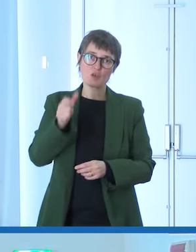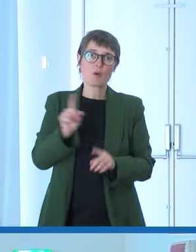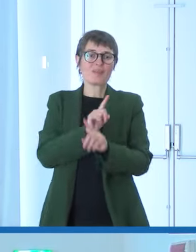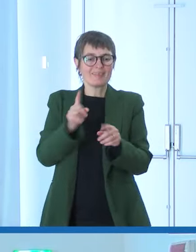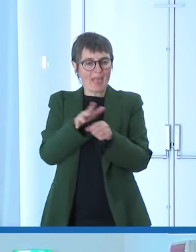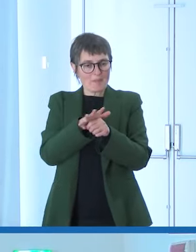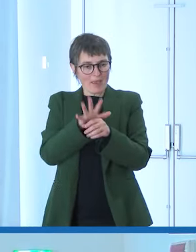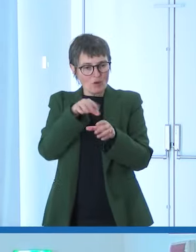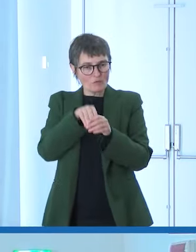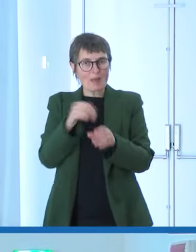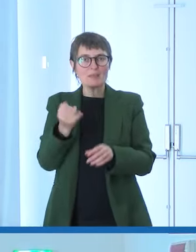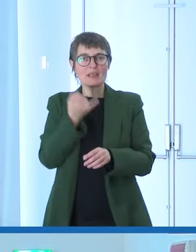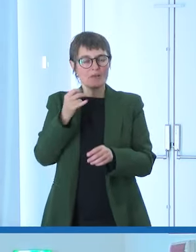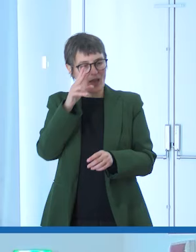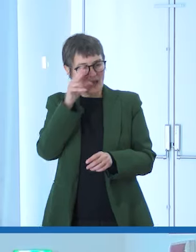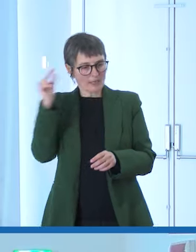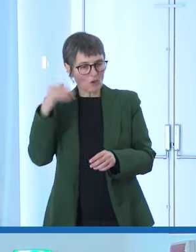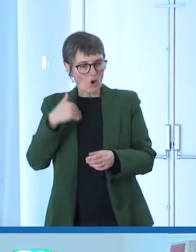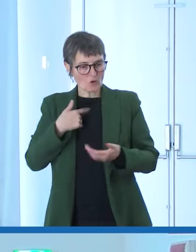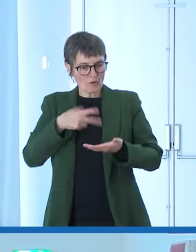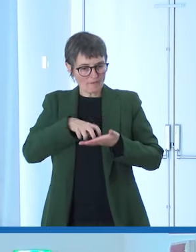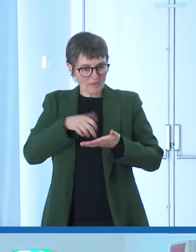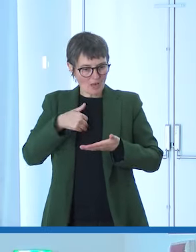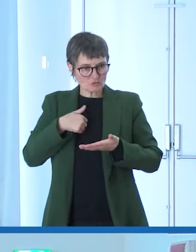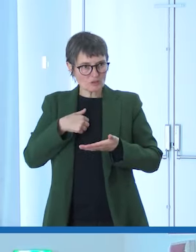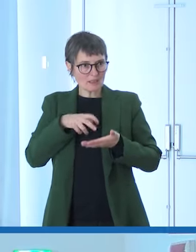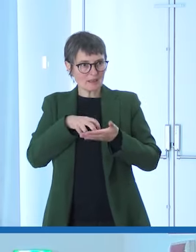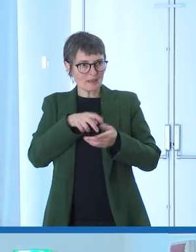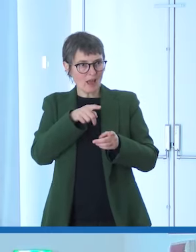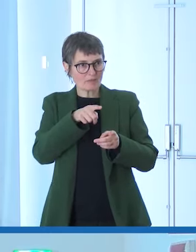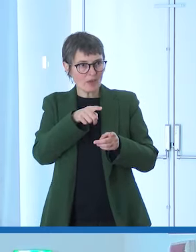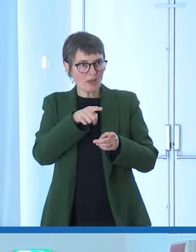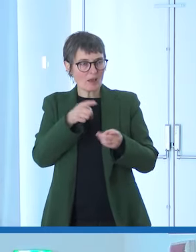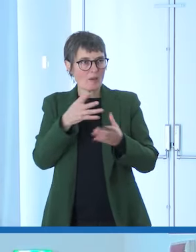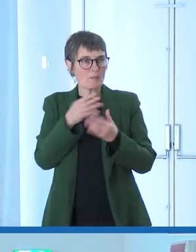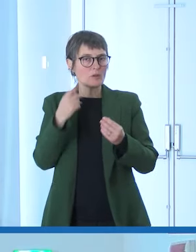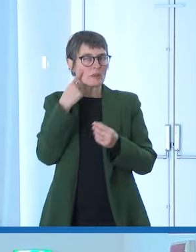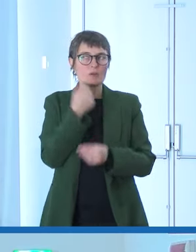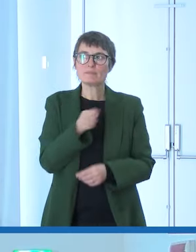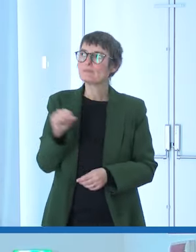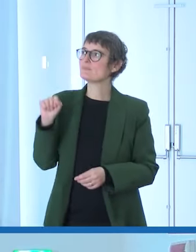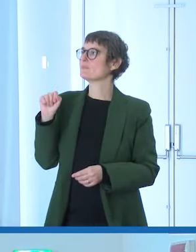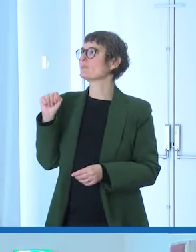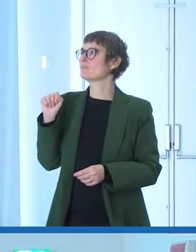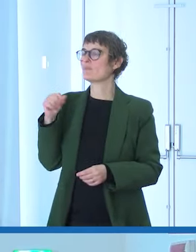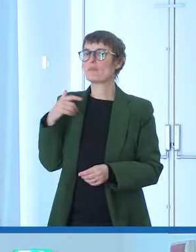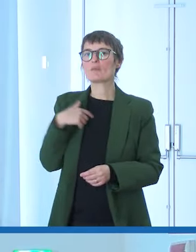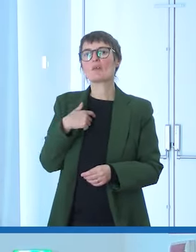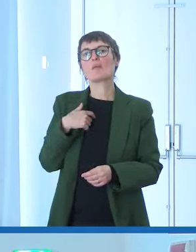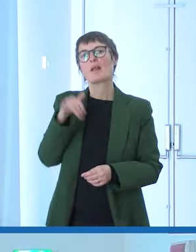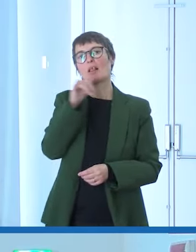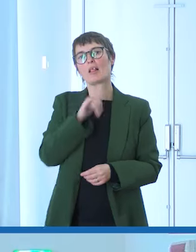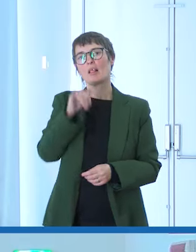fragilità. A volte ci si volta dall'altra parte, si fa finta di non riconoscerle, di non affrontarle.